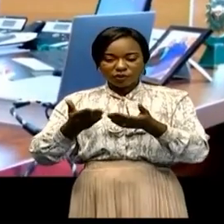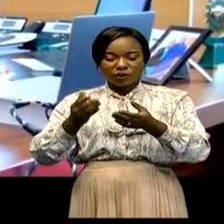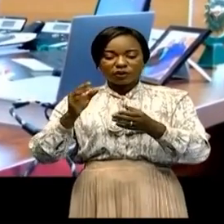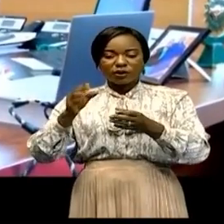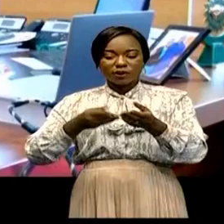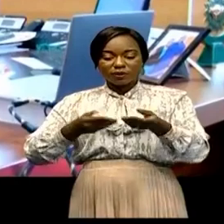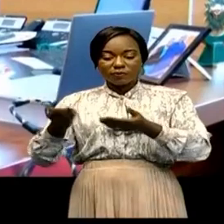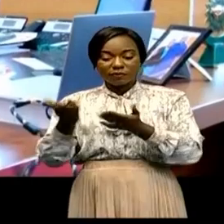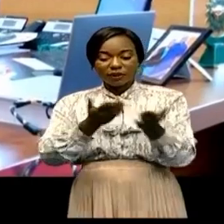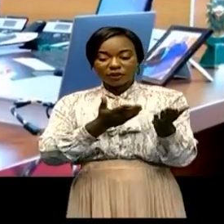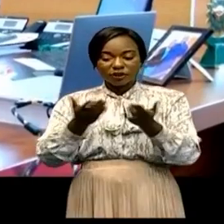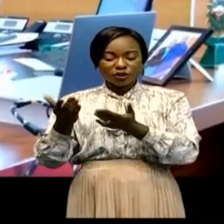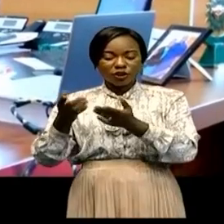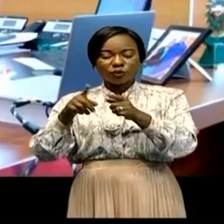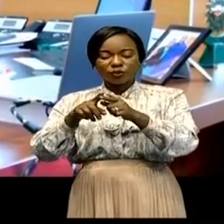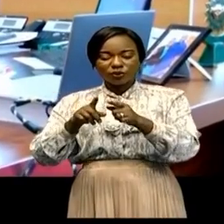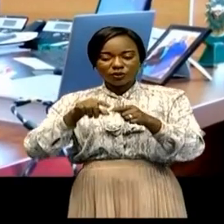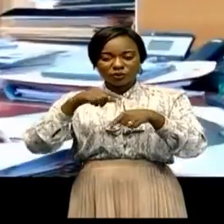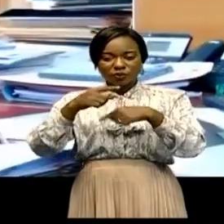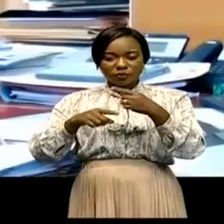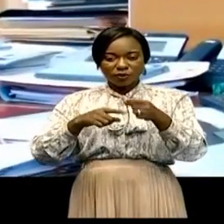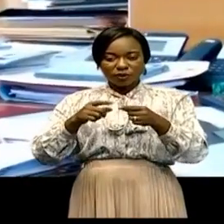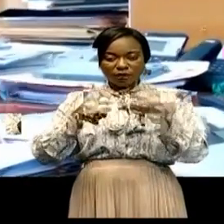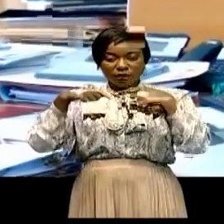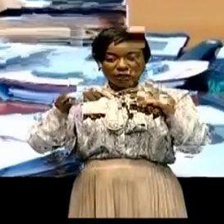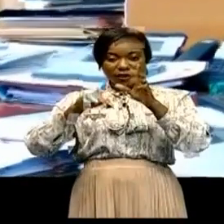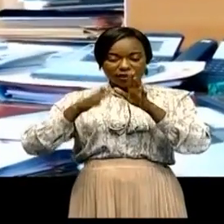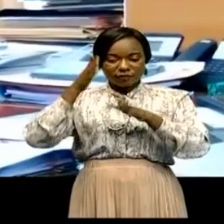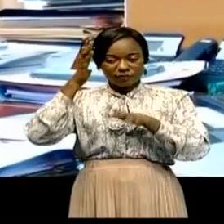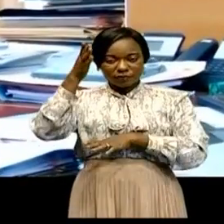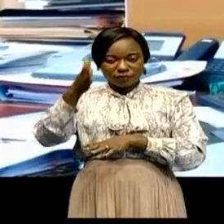technique pourra débarrer en début d'année prochaine.